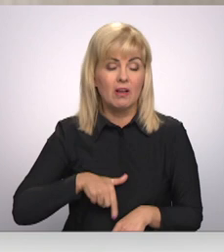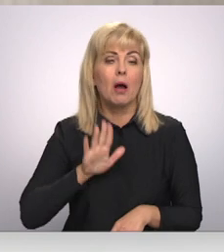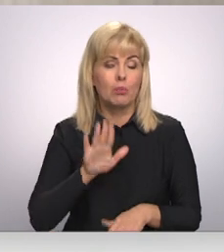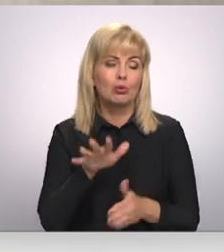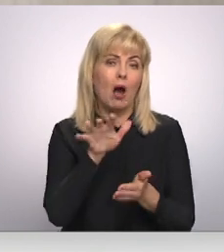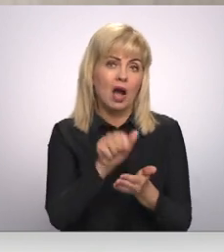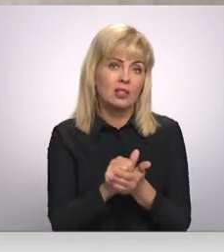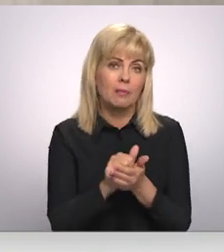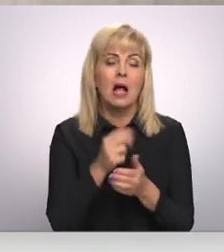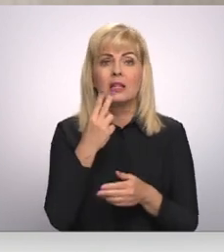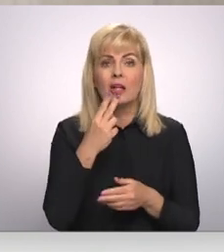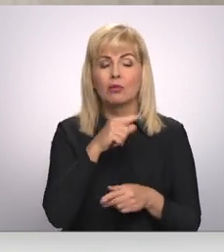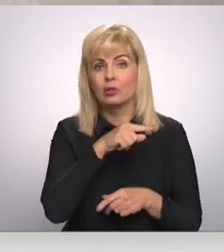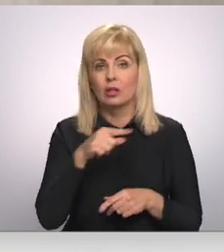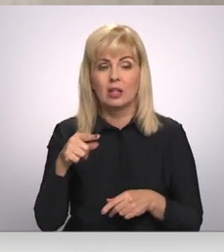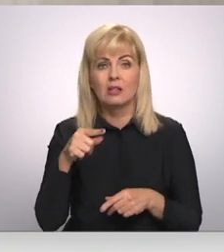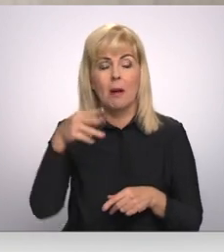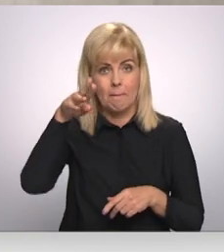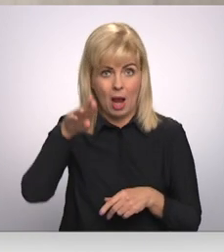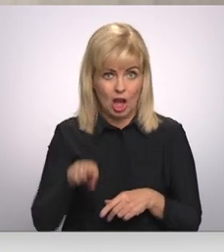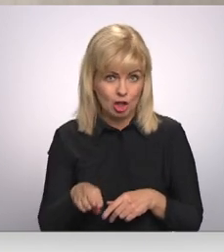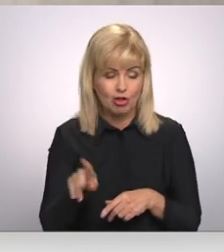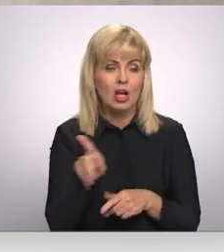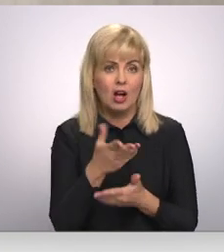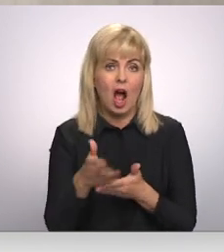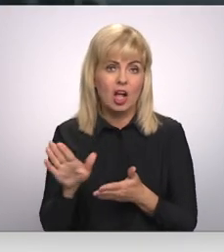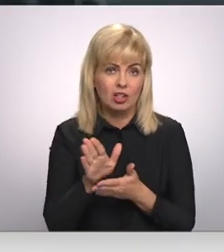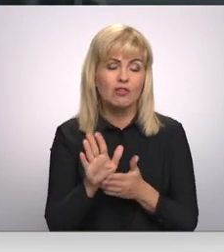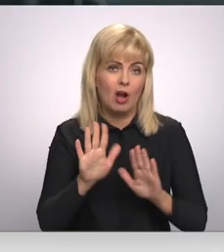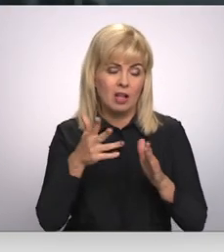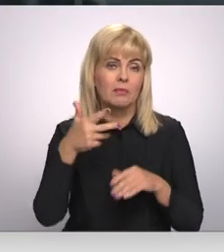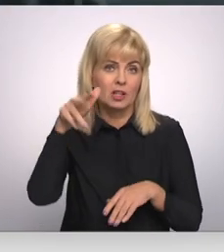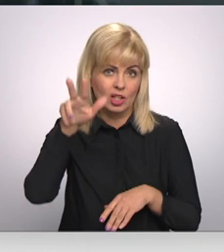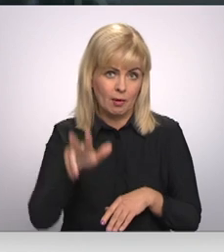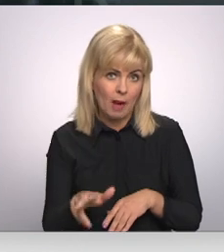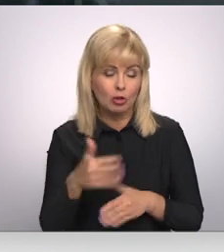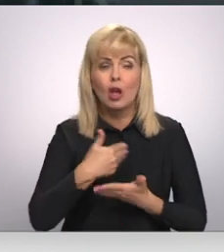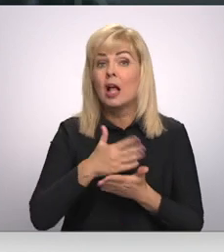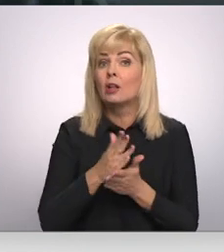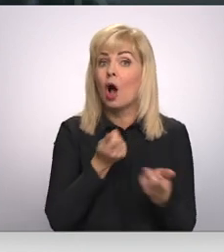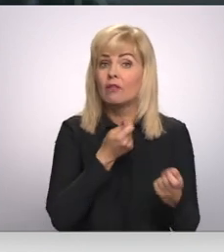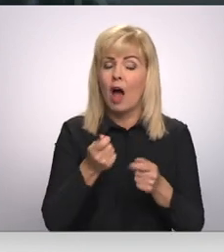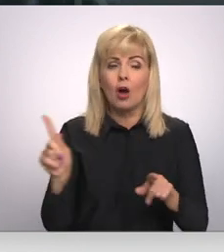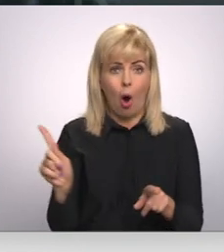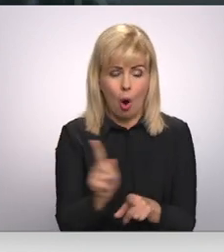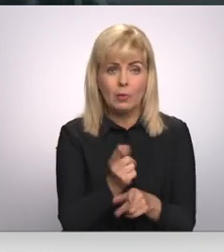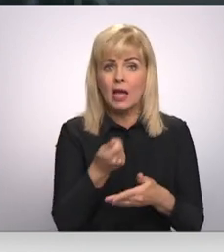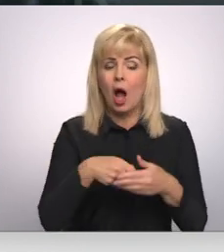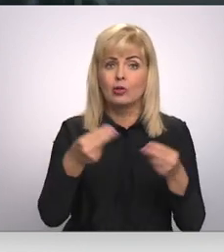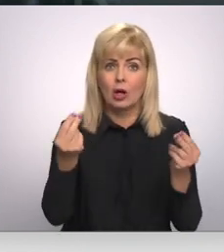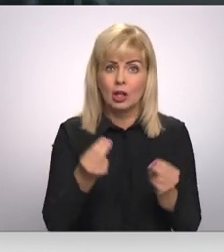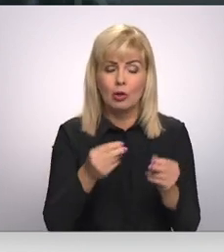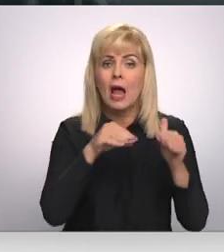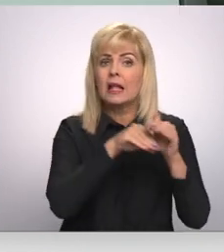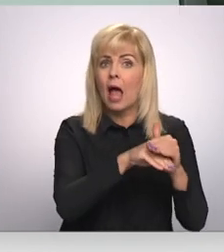aizņem līdz pat divas mēnešas, un ir arī atsvišķi gadījumi, kur pat trīs mēneši. Lielai daļai veikali ir obligāti jāslēdz līgums par